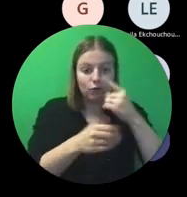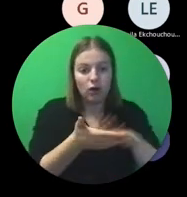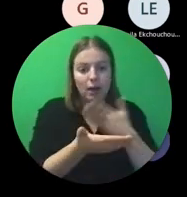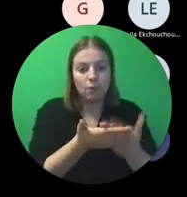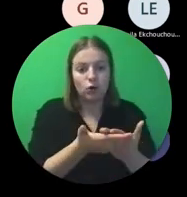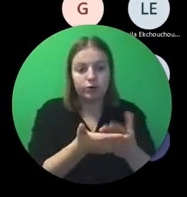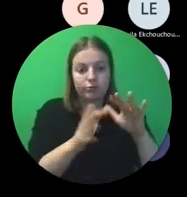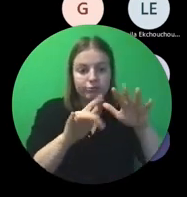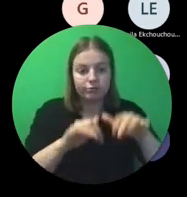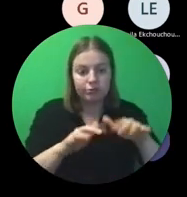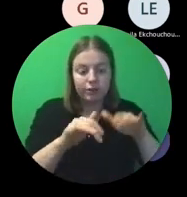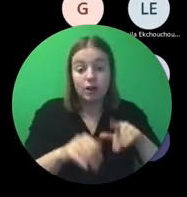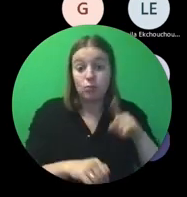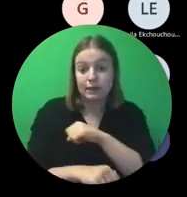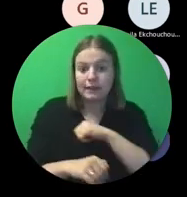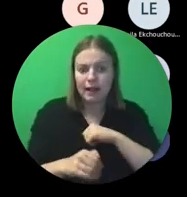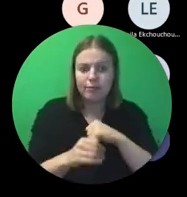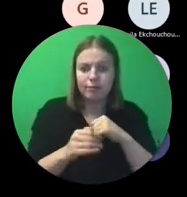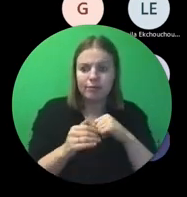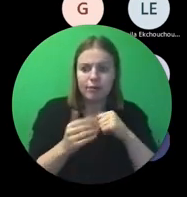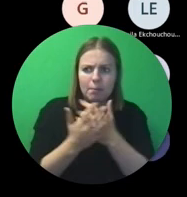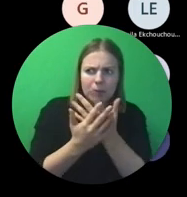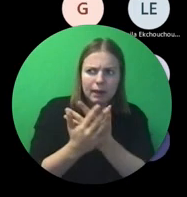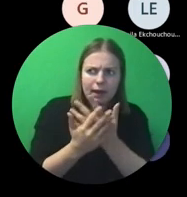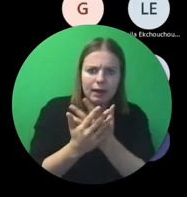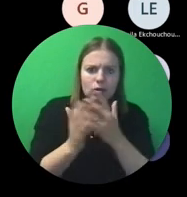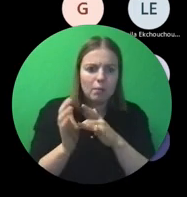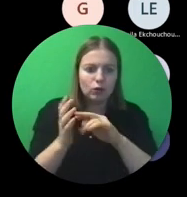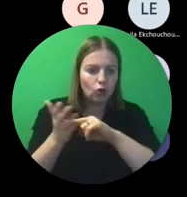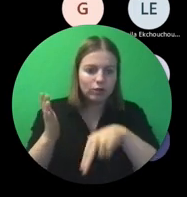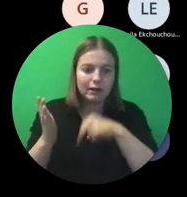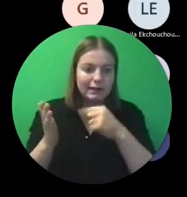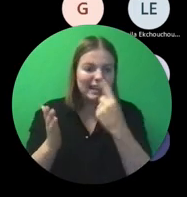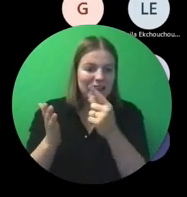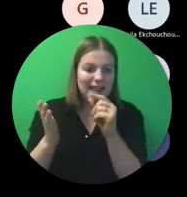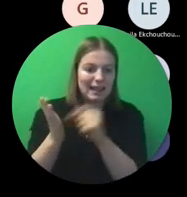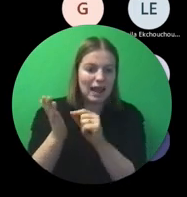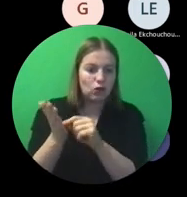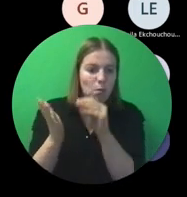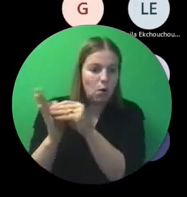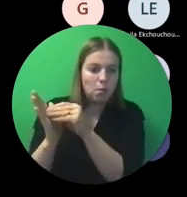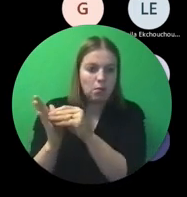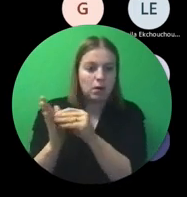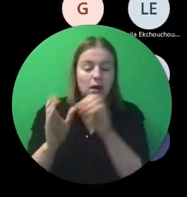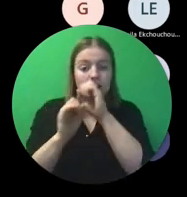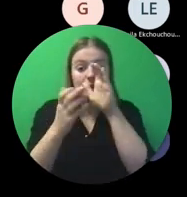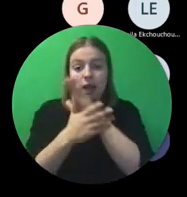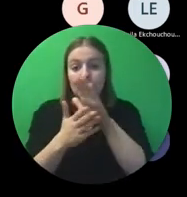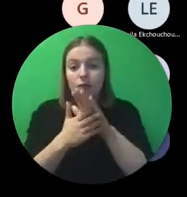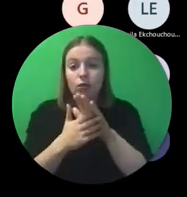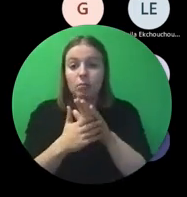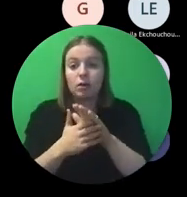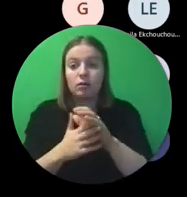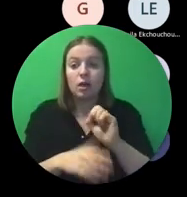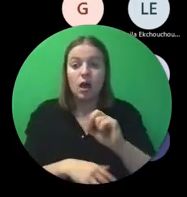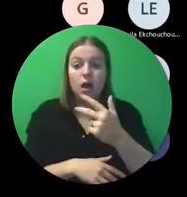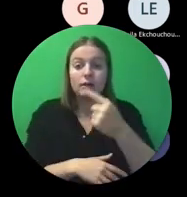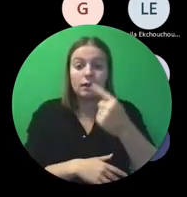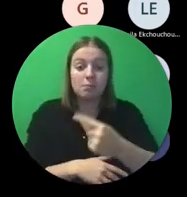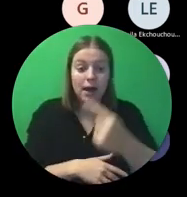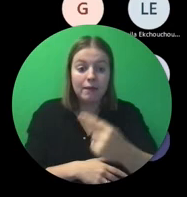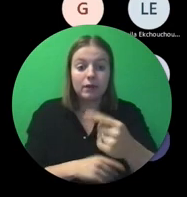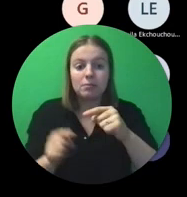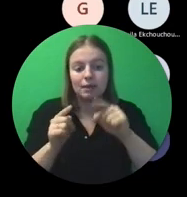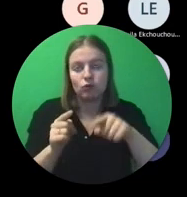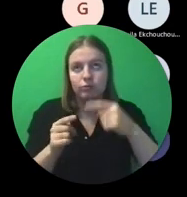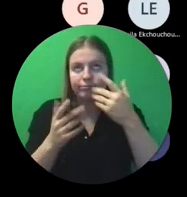Je gaat dat zelf wel moeten uitrekenen. Want in je contract staat geen letterlijke datum daarvoor. Dus stel dat het 18 maand is. Dan is